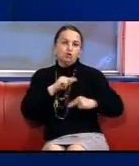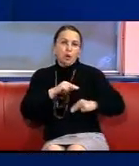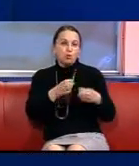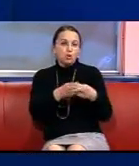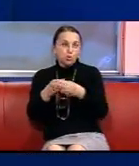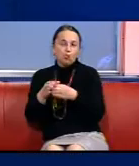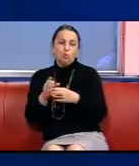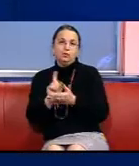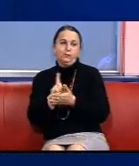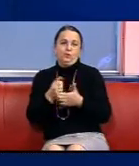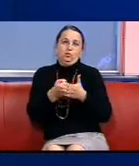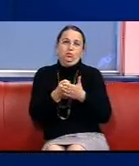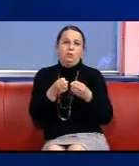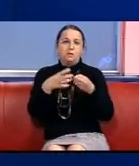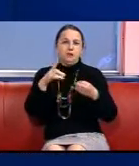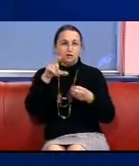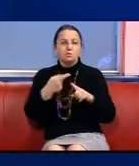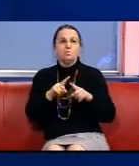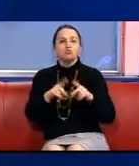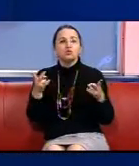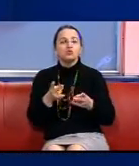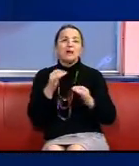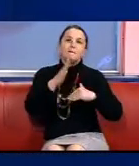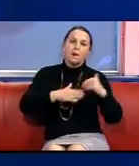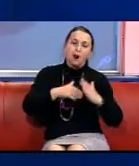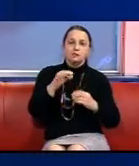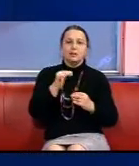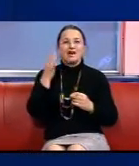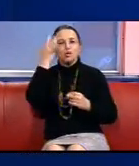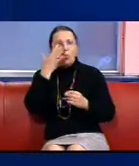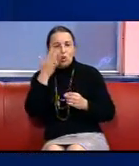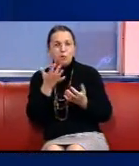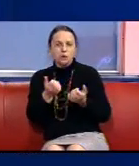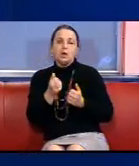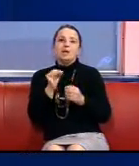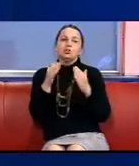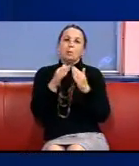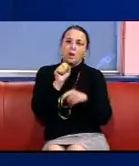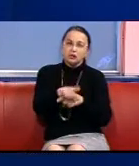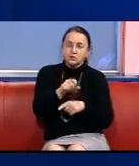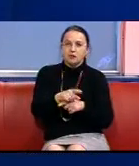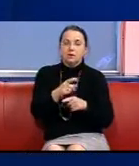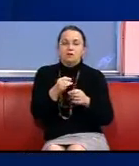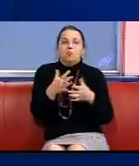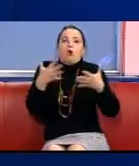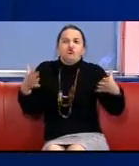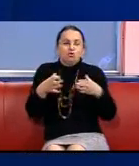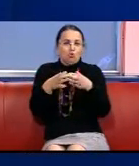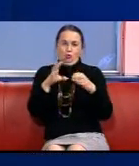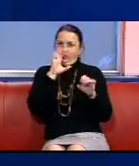це і практичні заняття Це і теоретічні знання Плюс кожен получав домашні задання І ми, коли